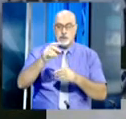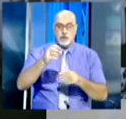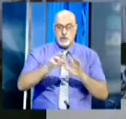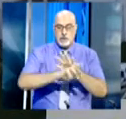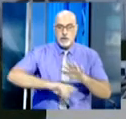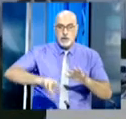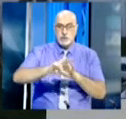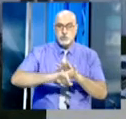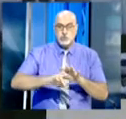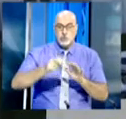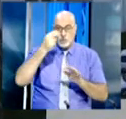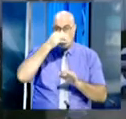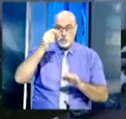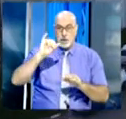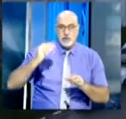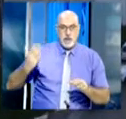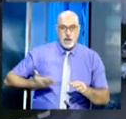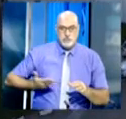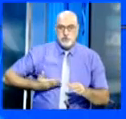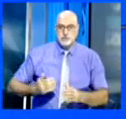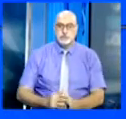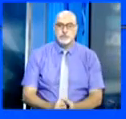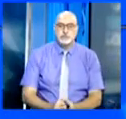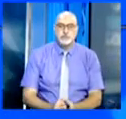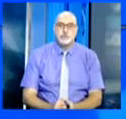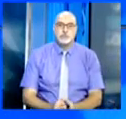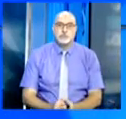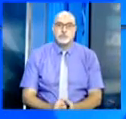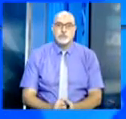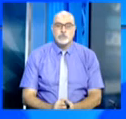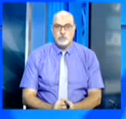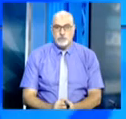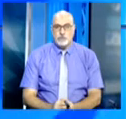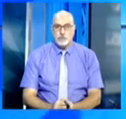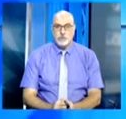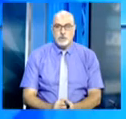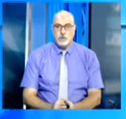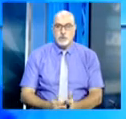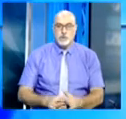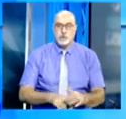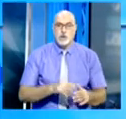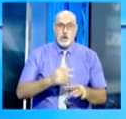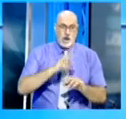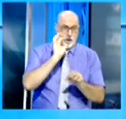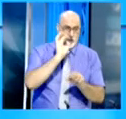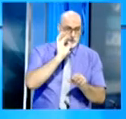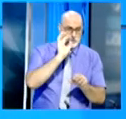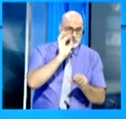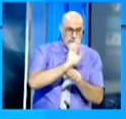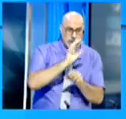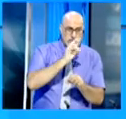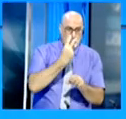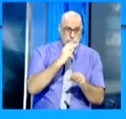واستقرار هذا البلد الشقيق هذا وارتفعت حصيلة الهجوم المزدوج الذي